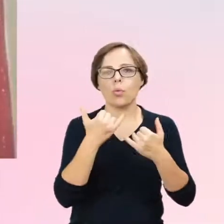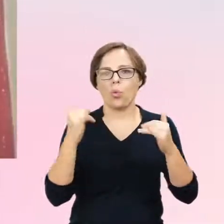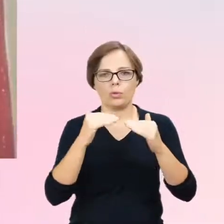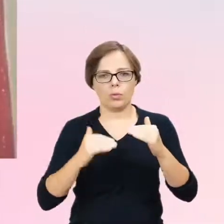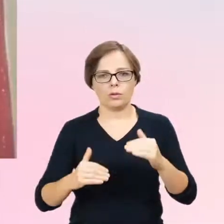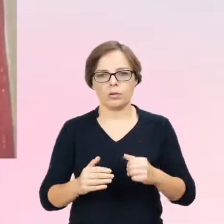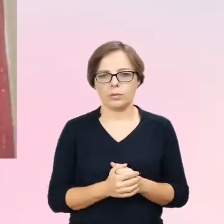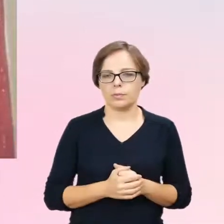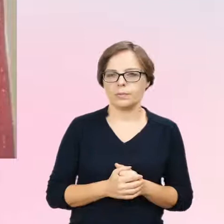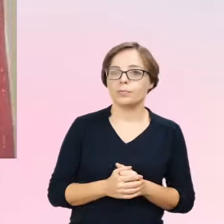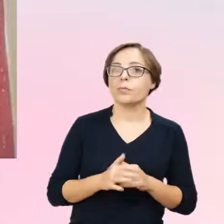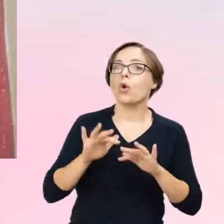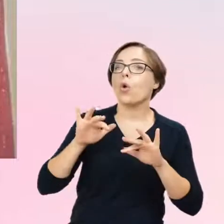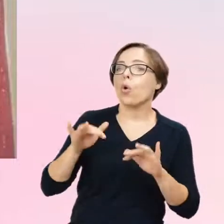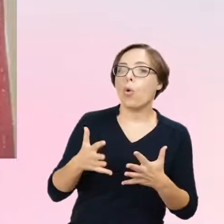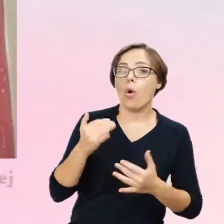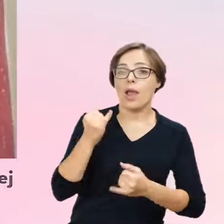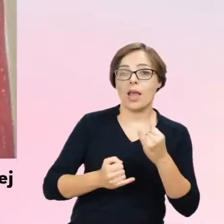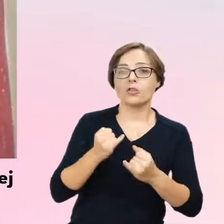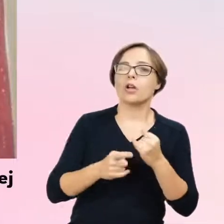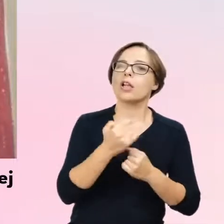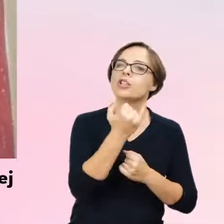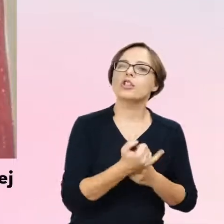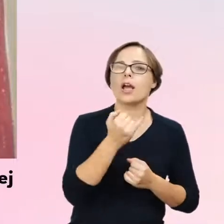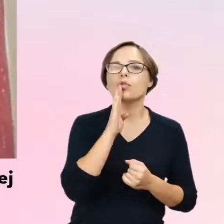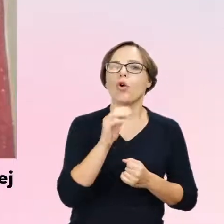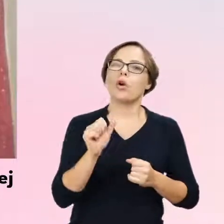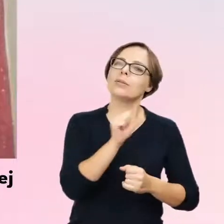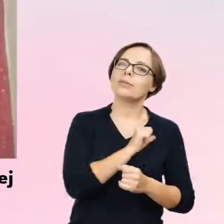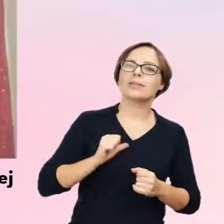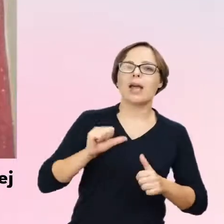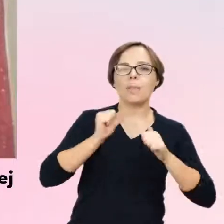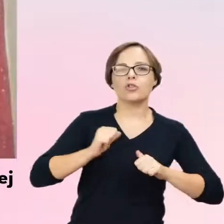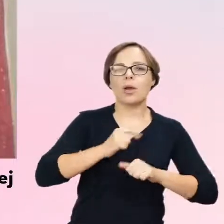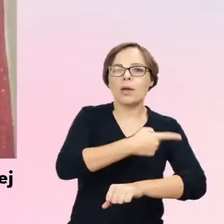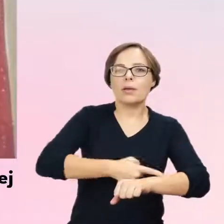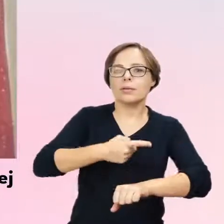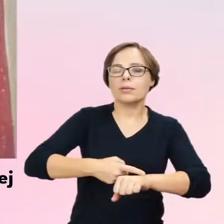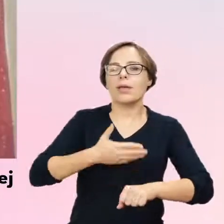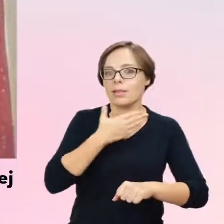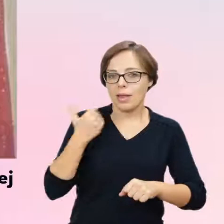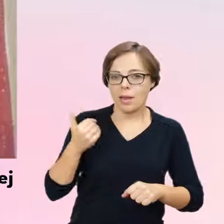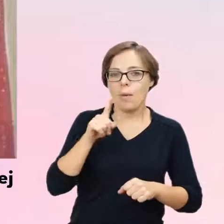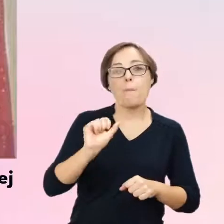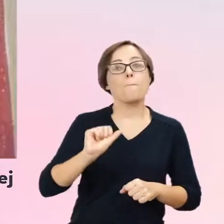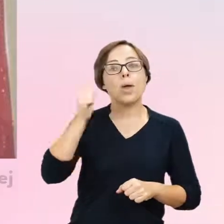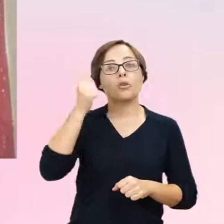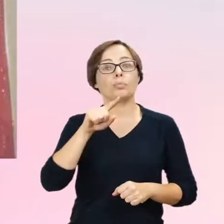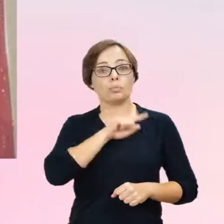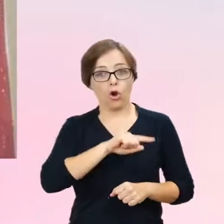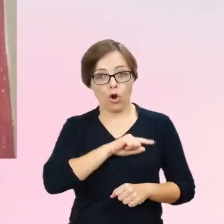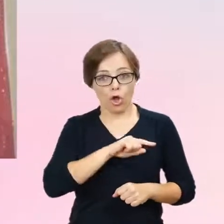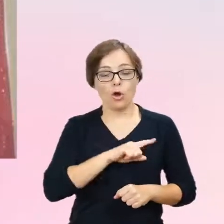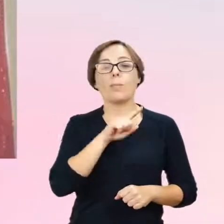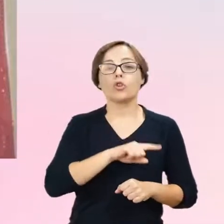objawów na przykład samookaleczania i żadnych w zasadzie, a zaczynamy proces od psychologa i on wymaga opinii